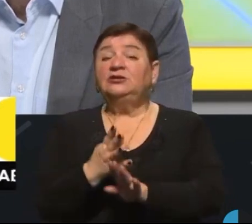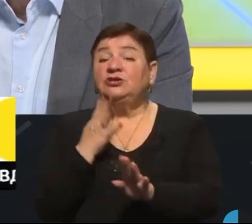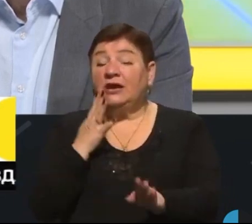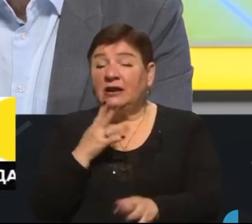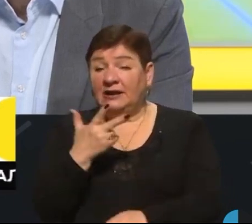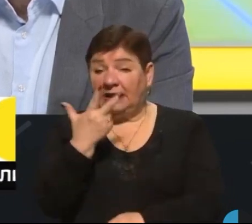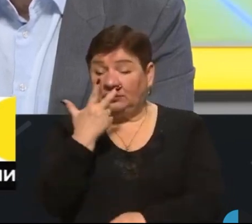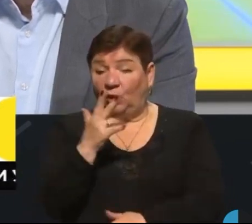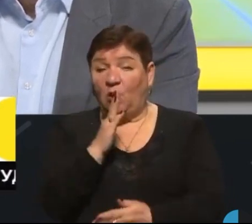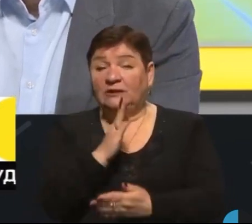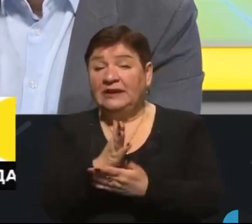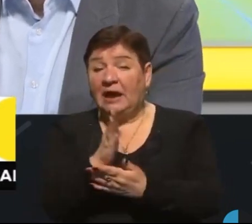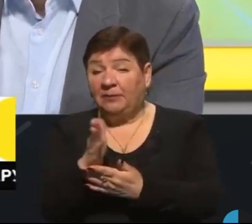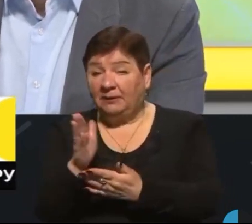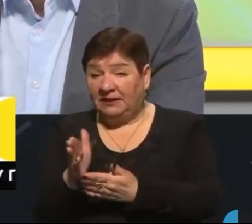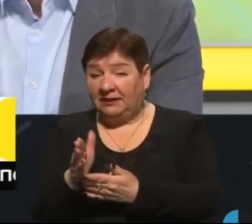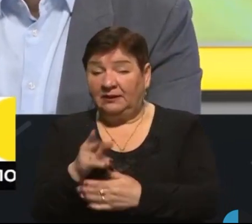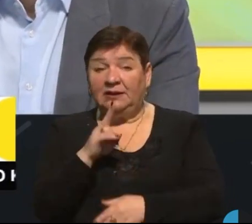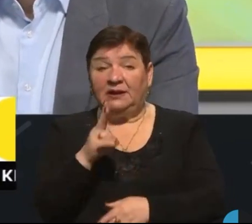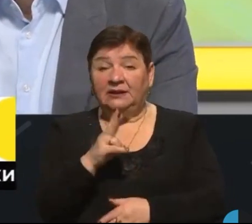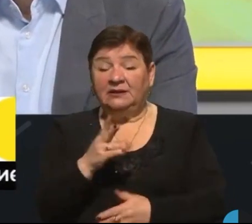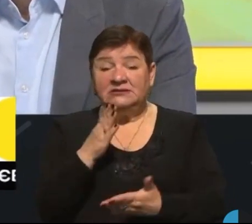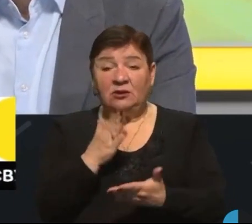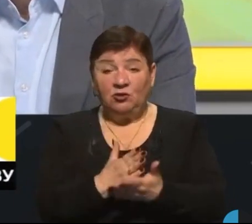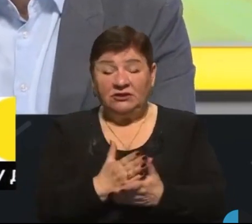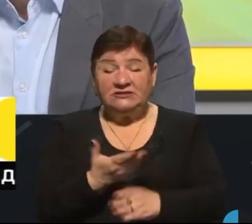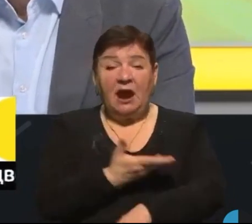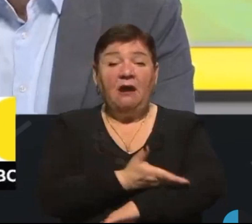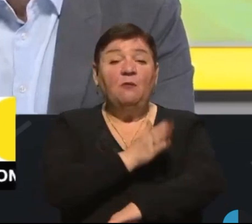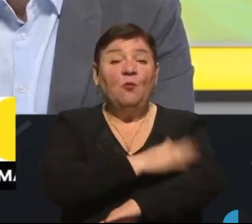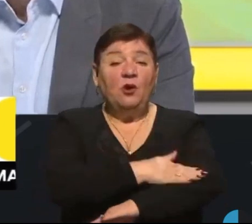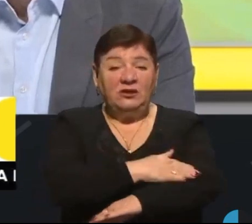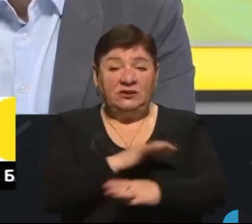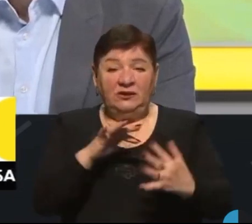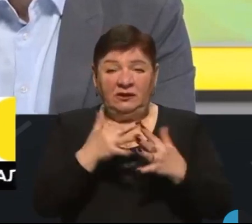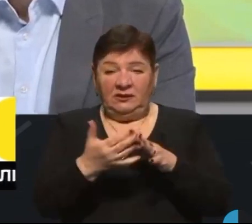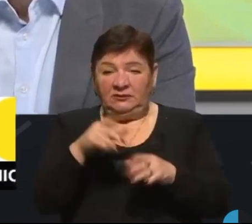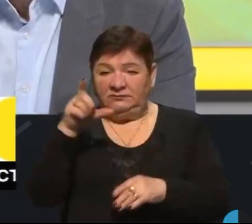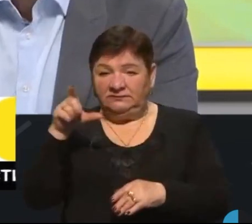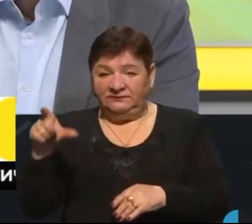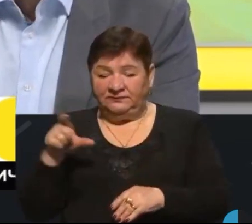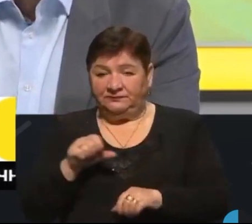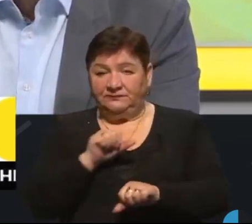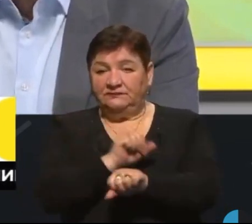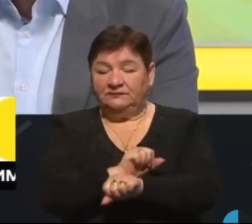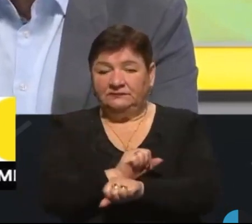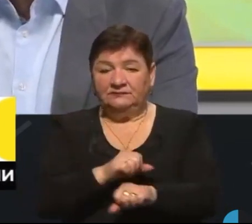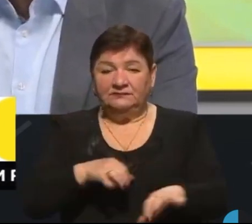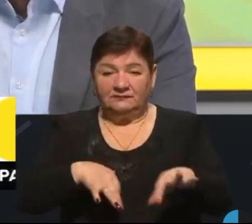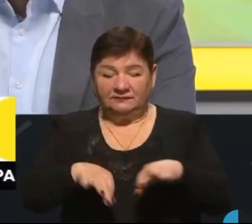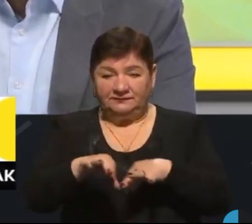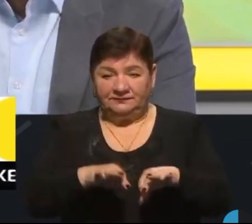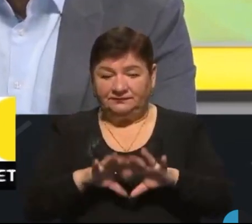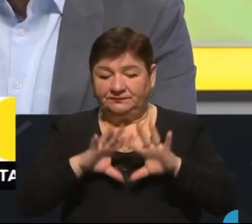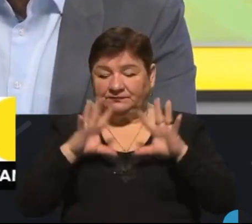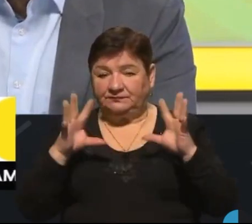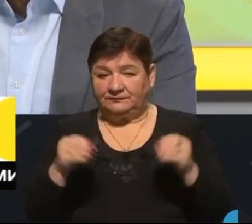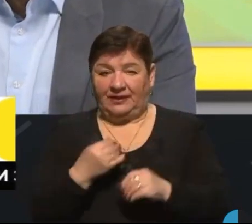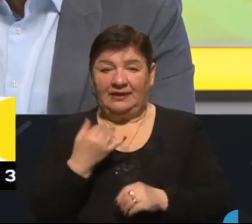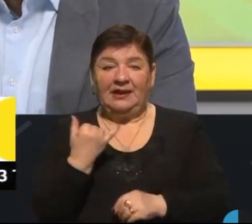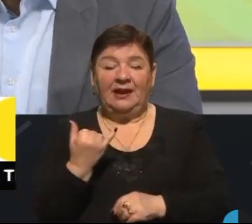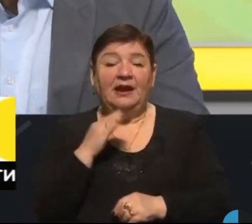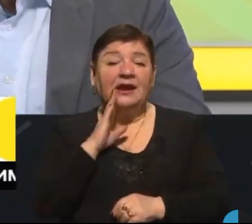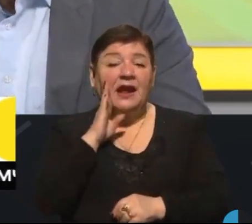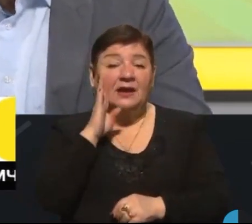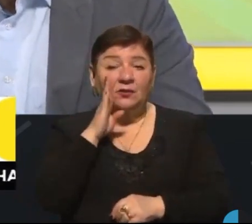трьох напрямках, де знаходяться польські фермери і блокують рух, сукупно, станом на ранок,